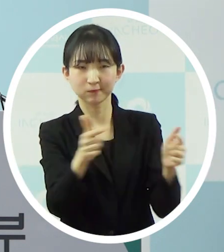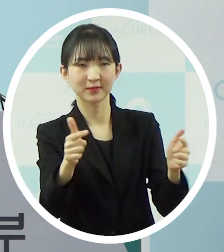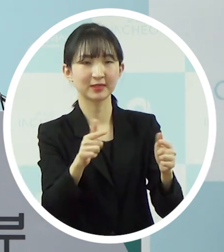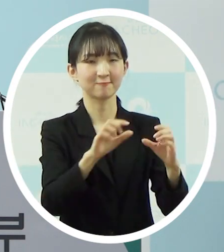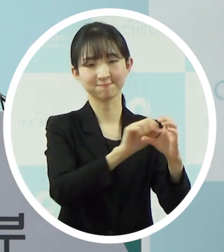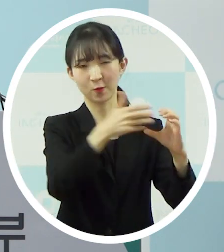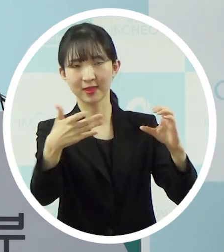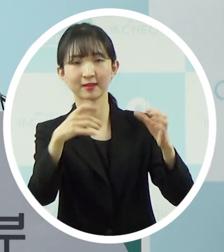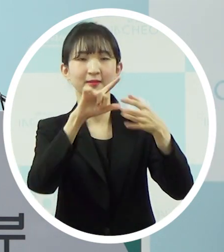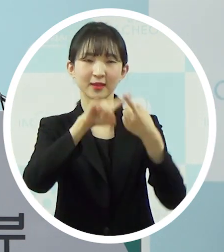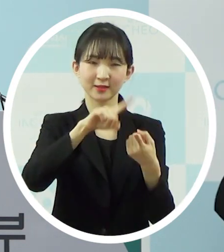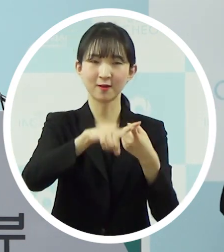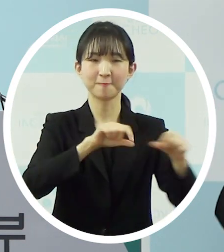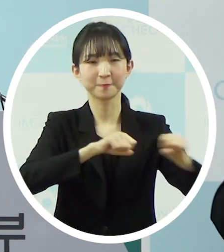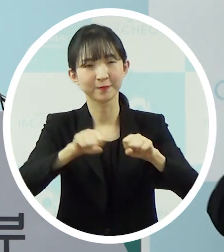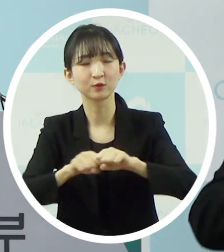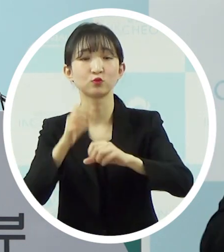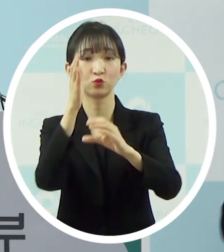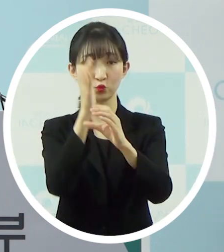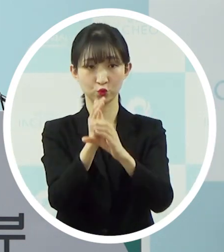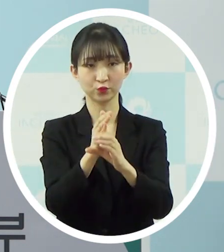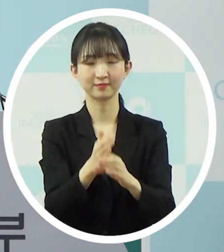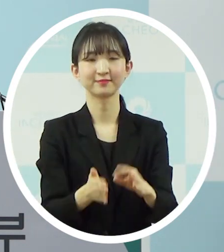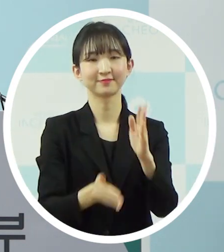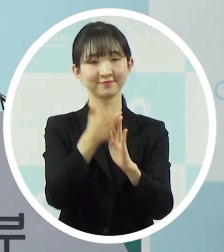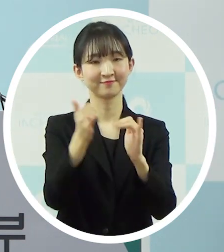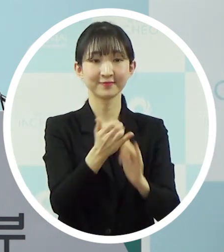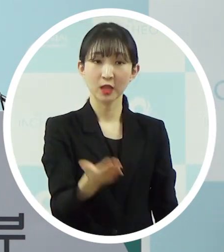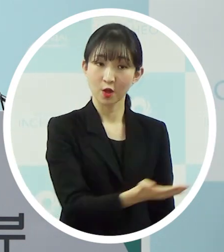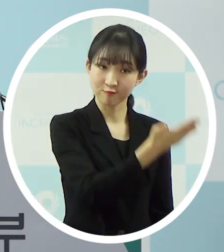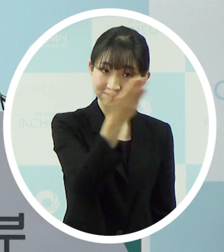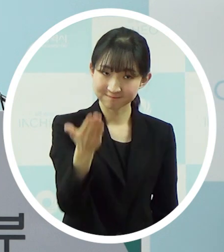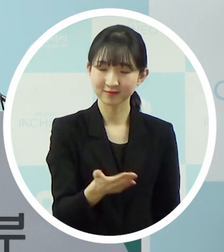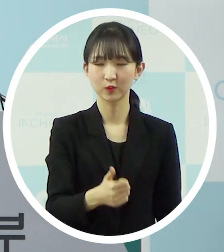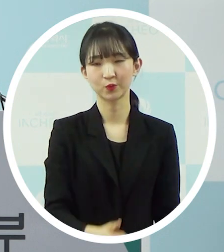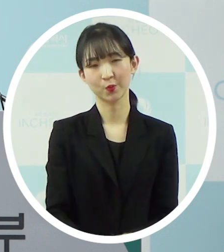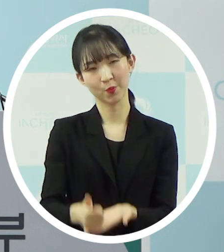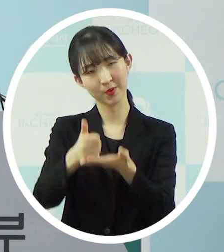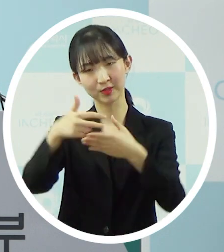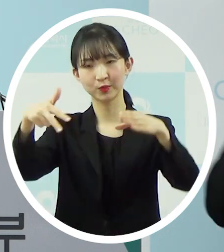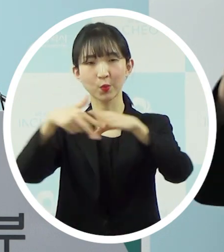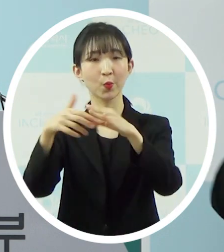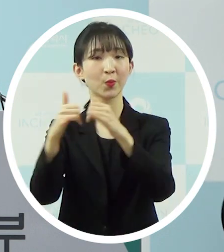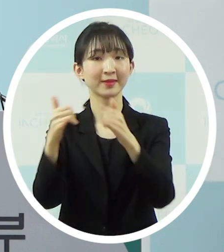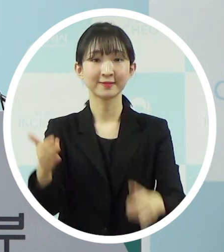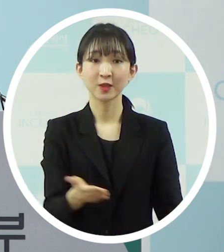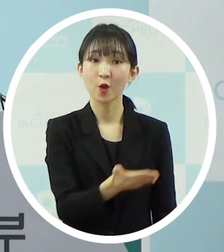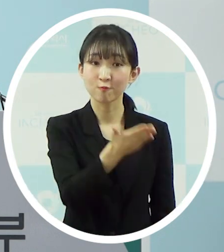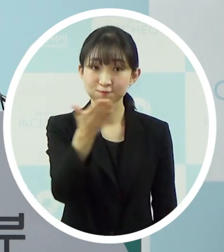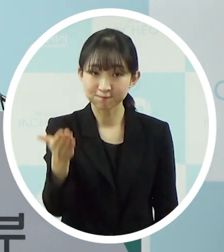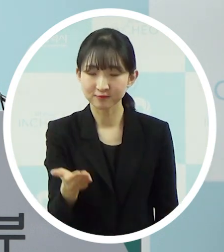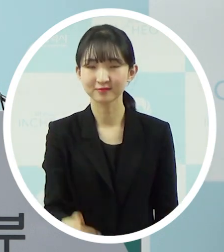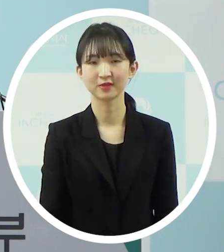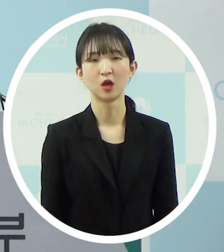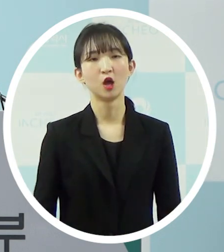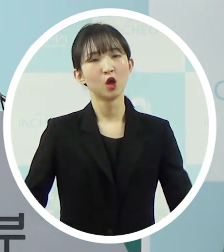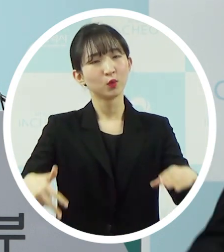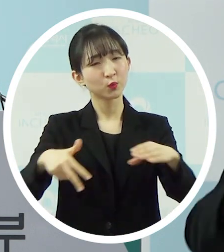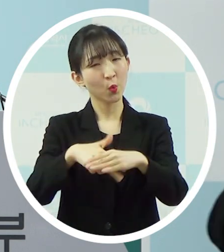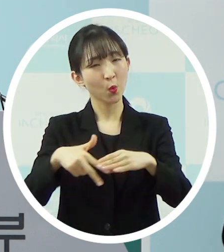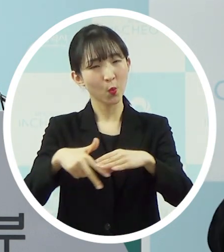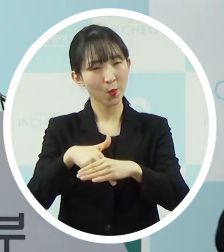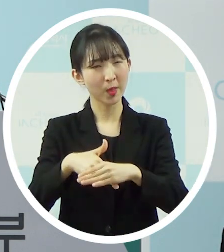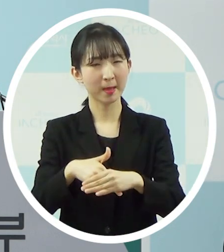기하고 있습니다. 인천시민 여러분 그리고 존경하는 종교인 여러분 종교의 지상 최고